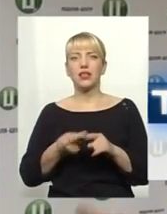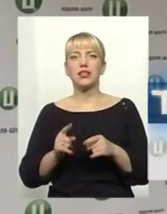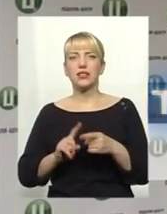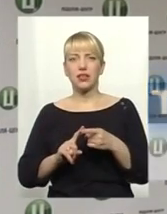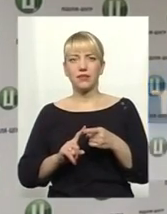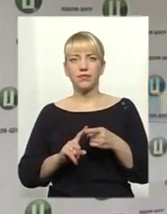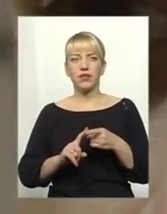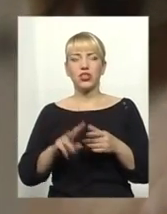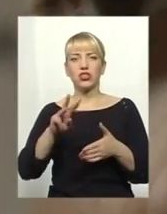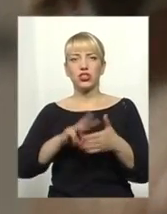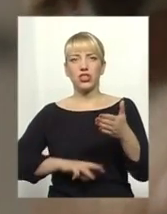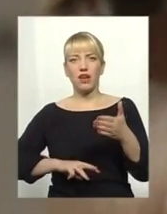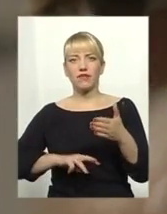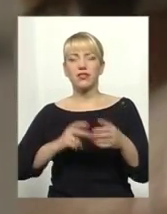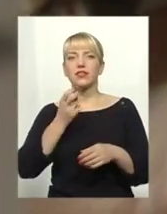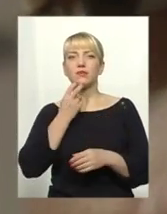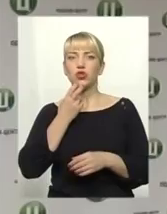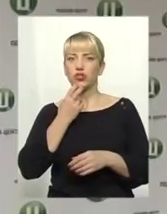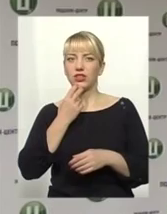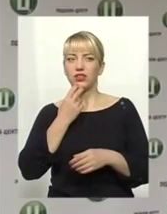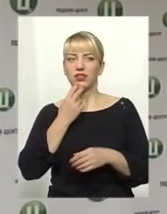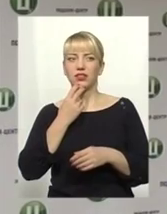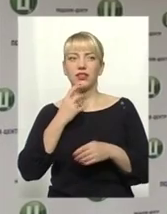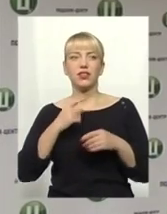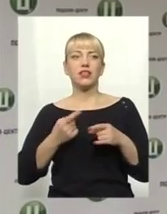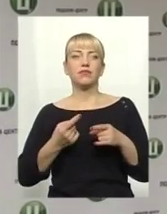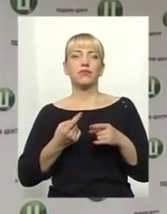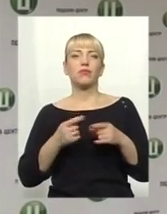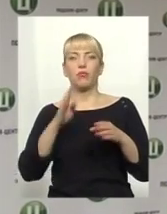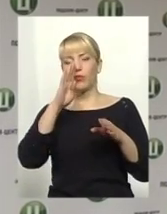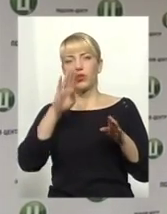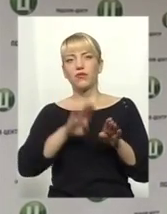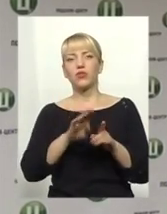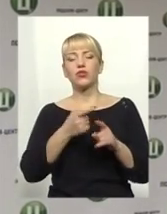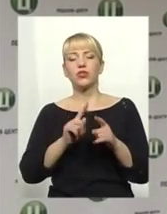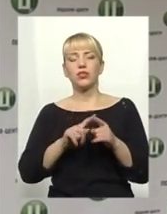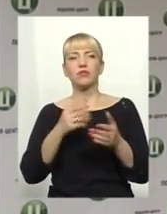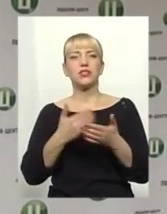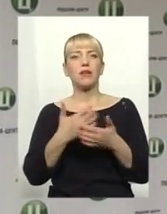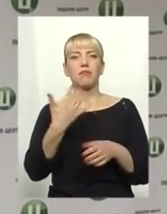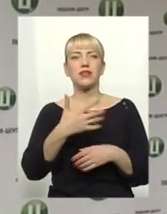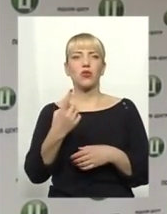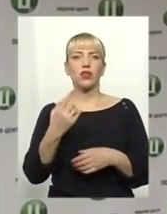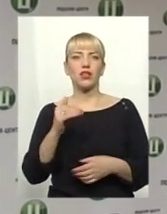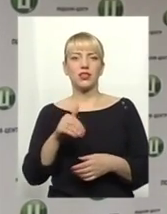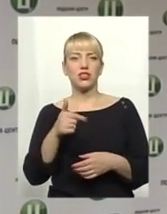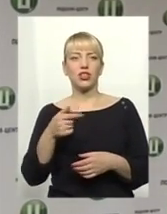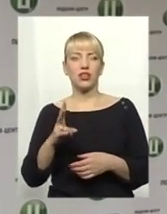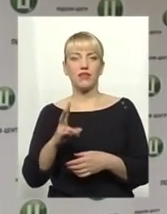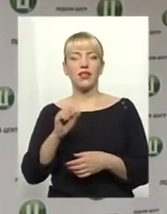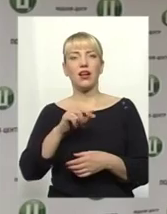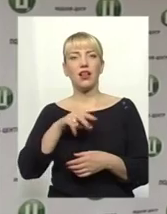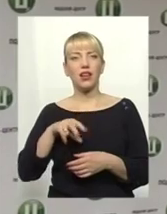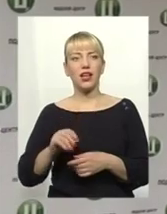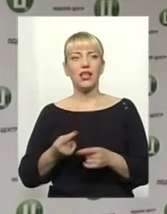штраф. Штраф смішний, до речі, порівняно з тим, що вони декларуються до 51 тисячі гривень. Але